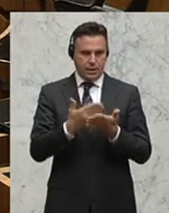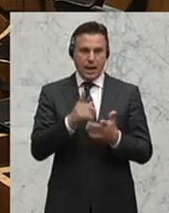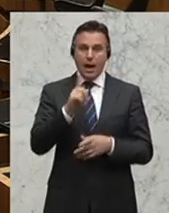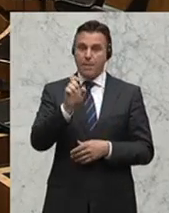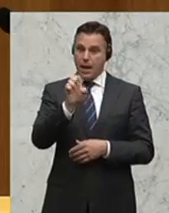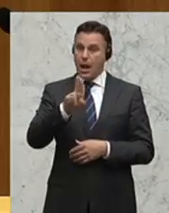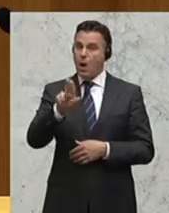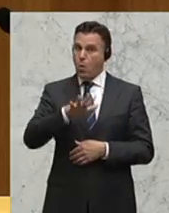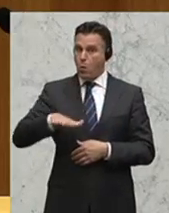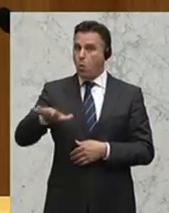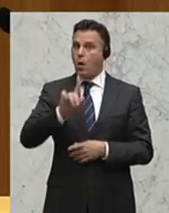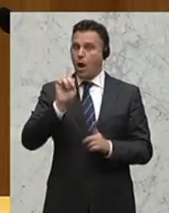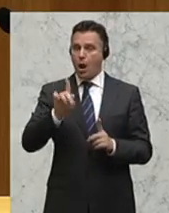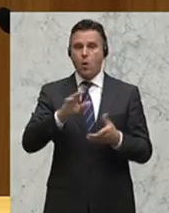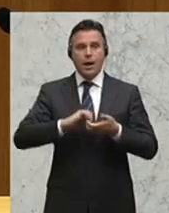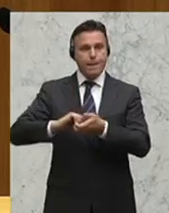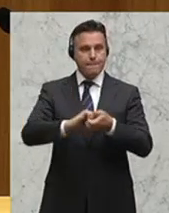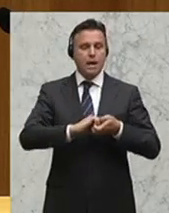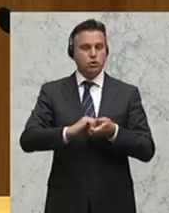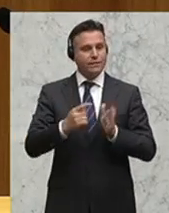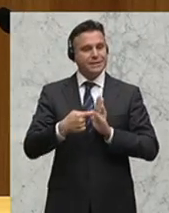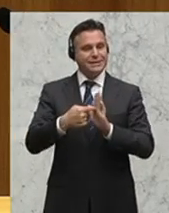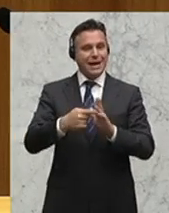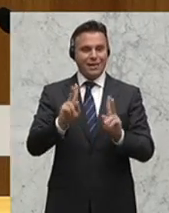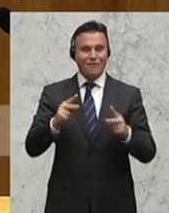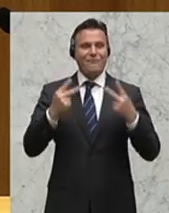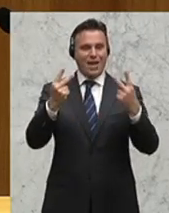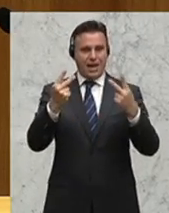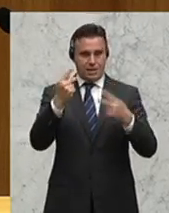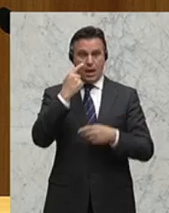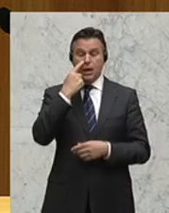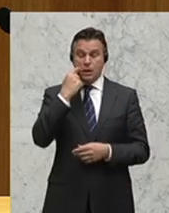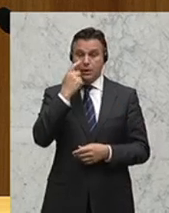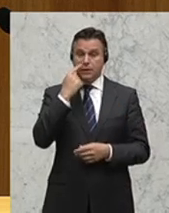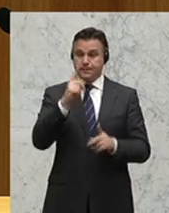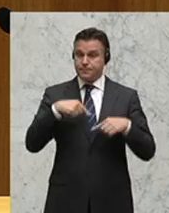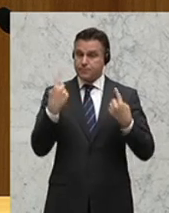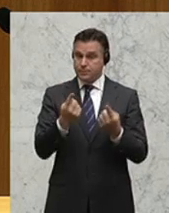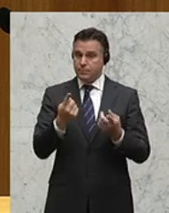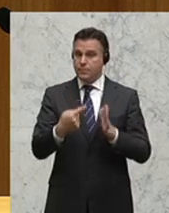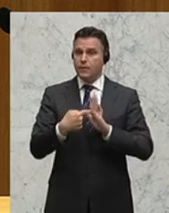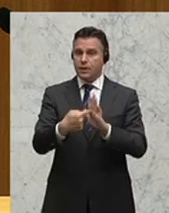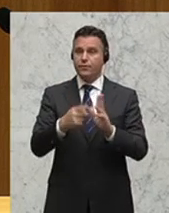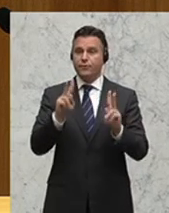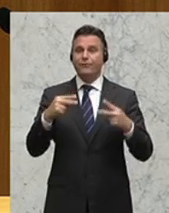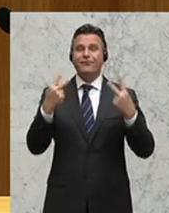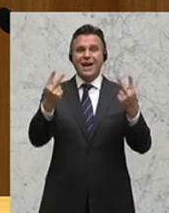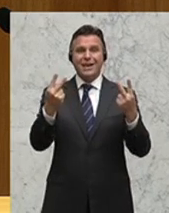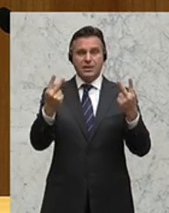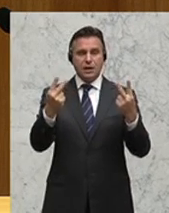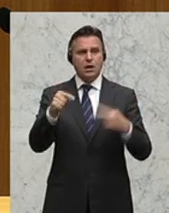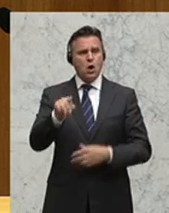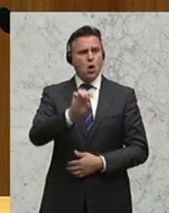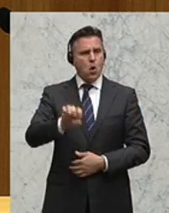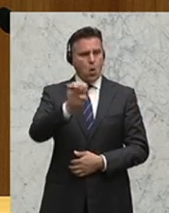ist darüber hinaus auch eine Wertegemeinschaft. Und zu unseren gemeinsamen Werten zählt natürlich auch die in der heutigen